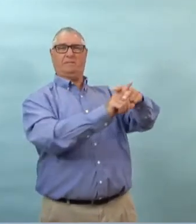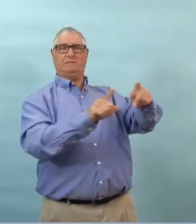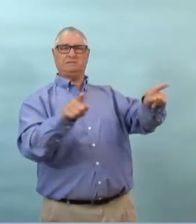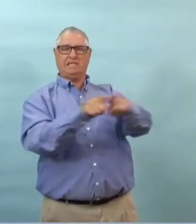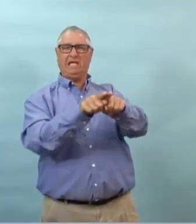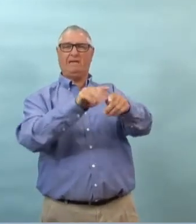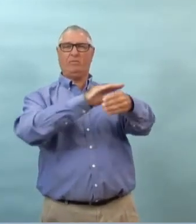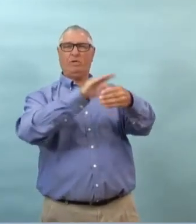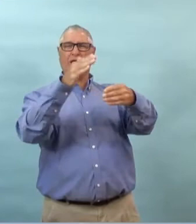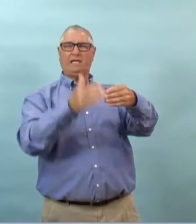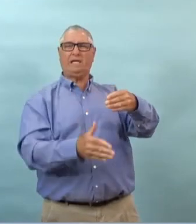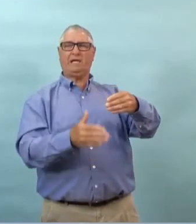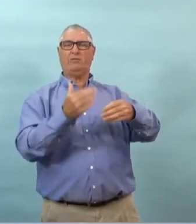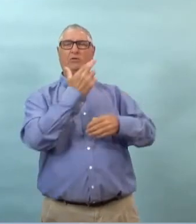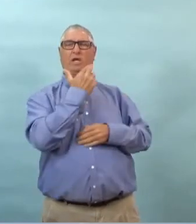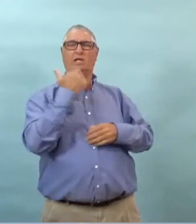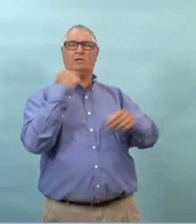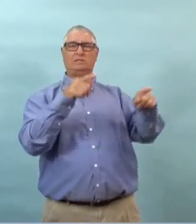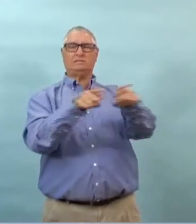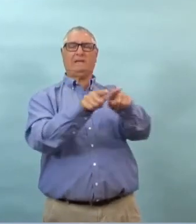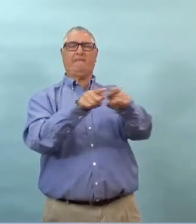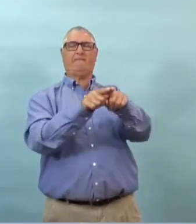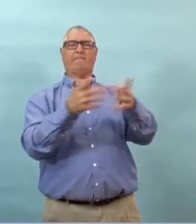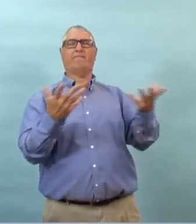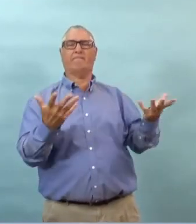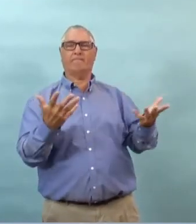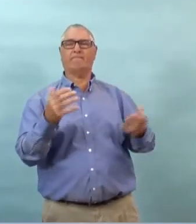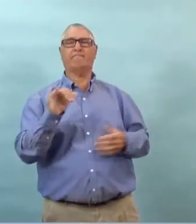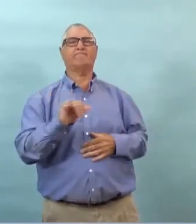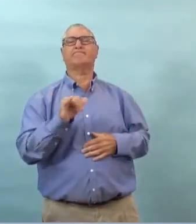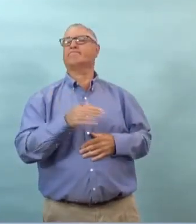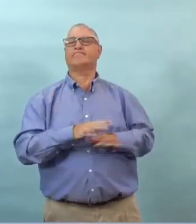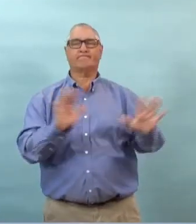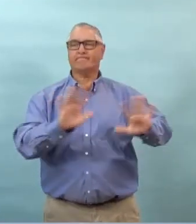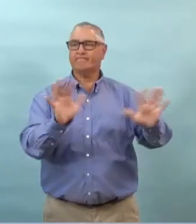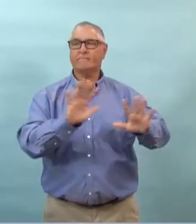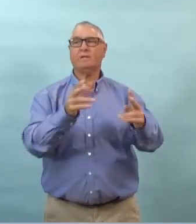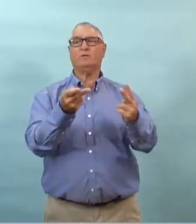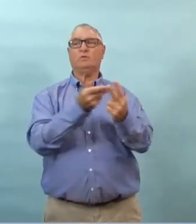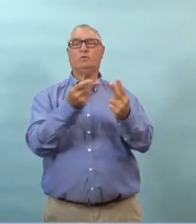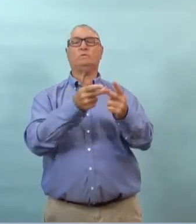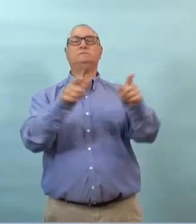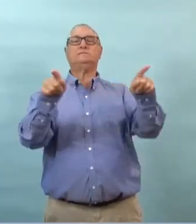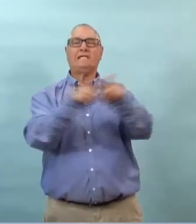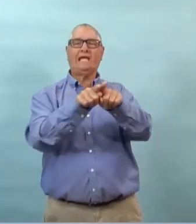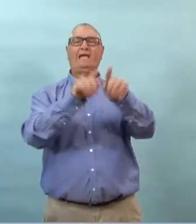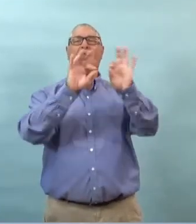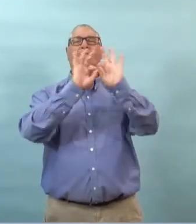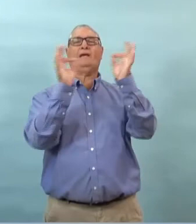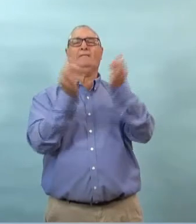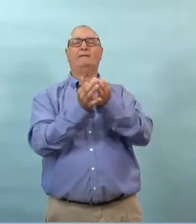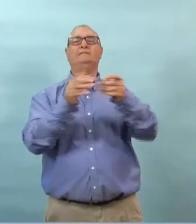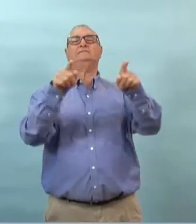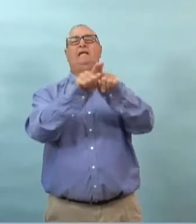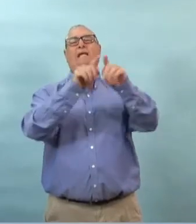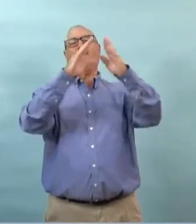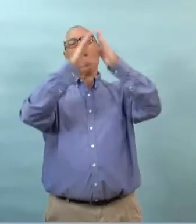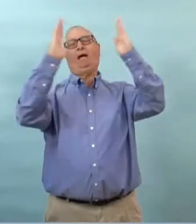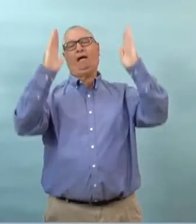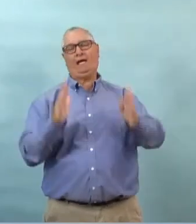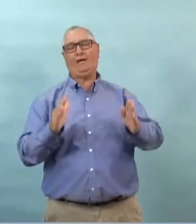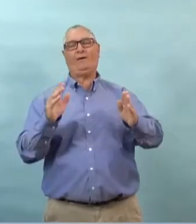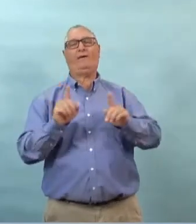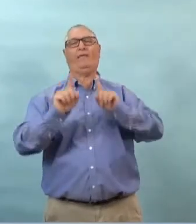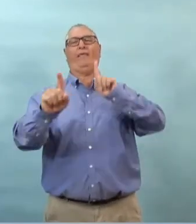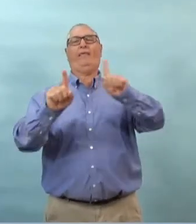apparu pendant la même fin de semaine à deux restaurants oui c'est certain que cela peut causer des préoccupations mais ce que l'on vous dit aujourd'hui c'est qu'en fait